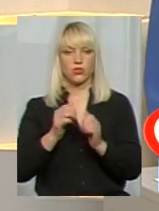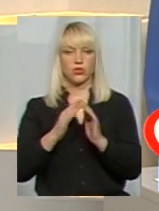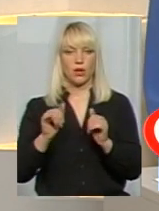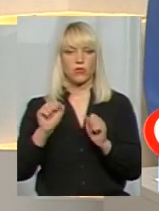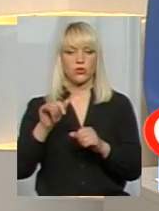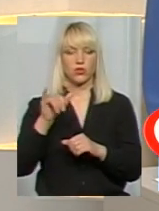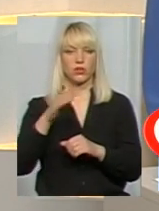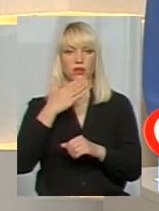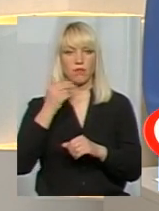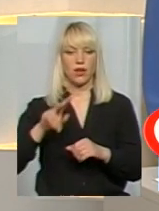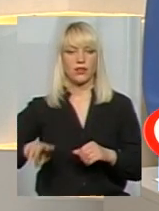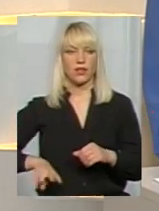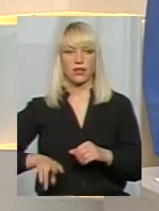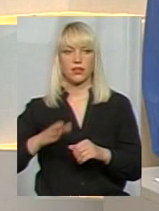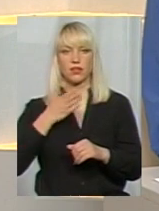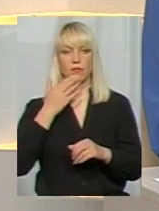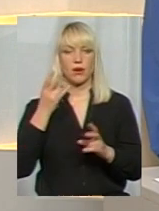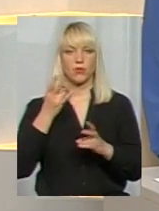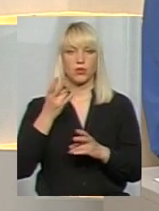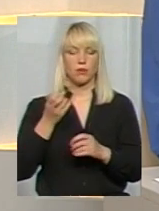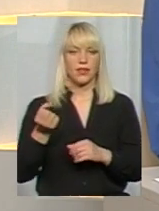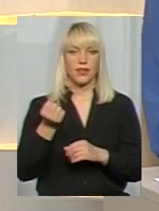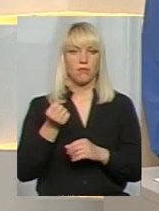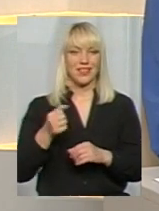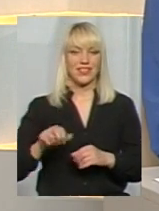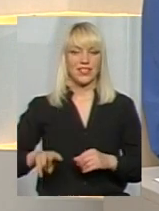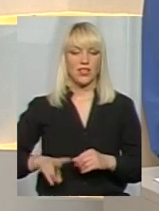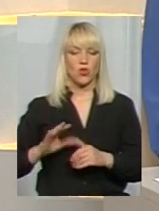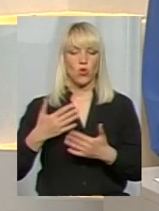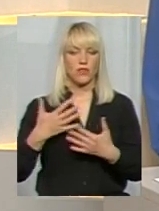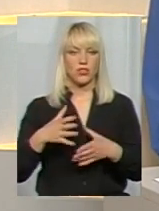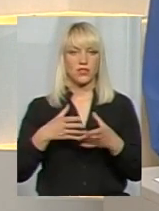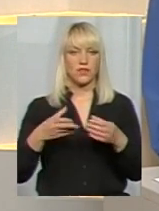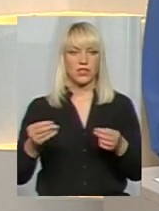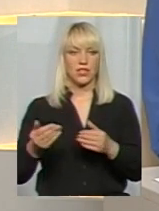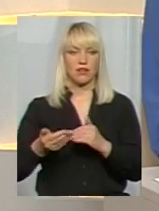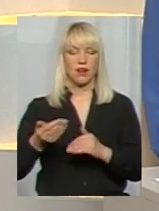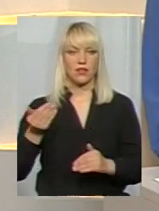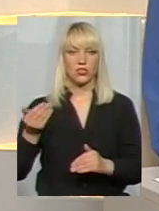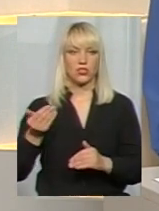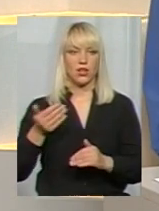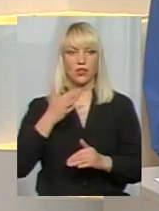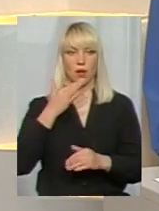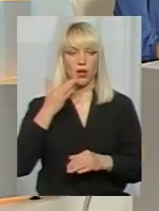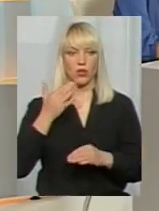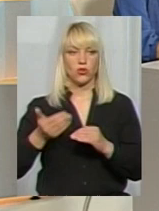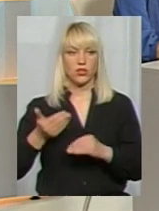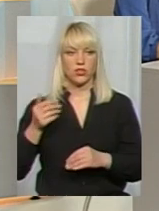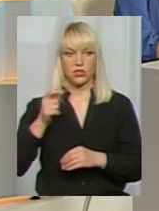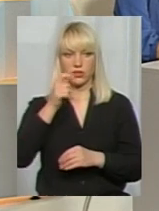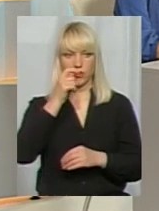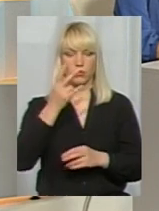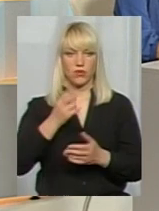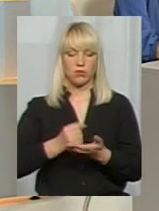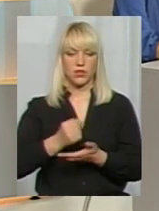там у них і немає директора, і немає потреби тримати директора. Але вже з весни, звичайно, раніше, набагато, хоч з квітня, має бути